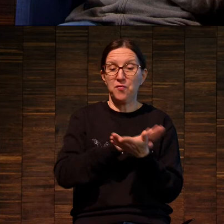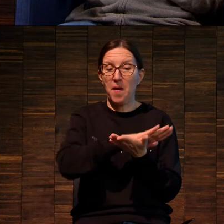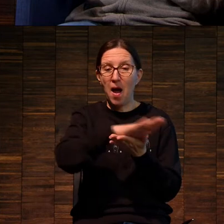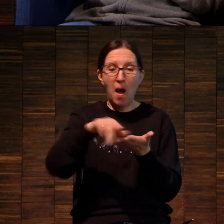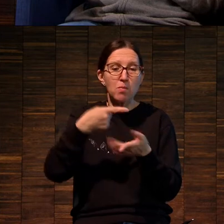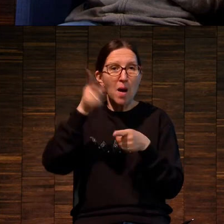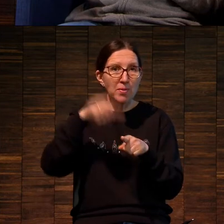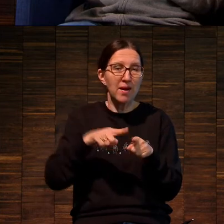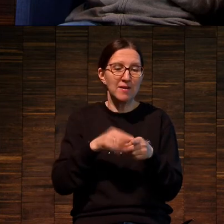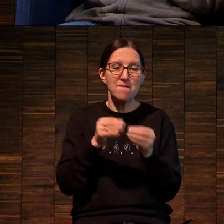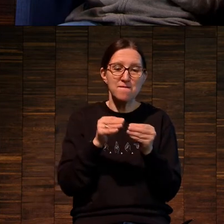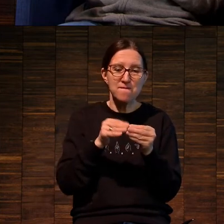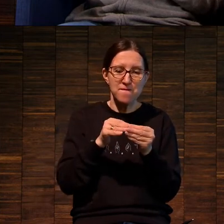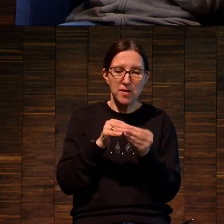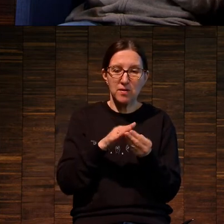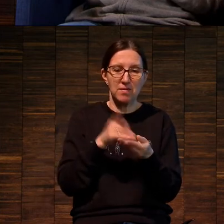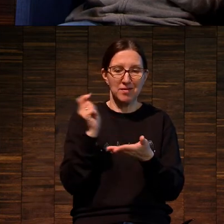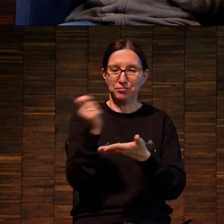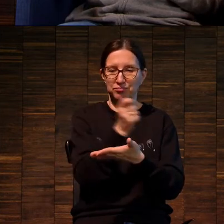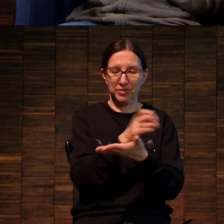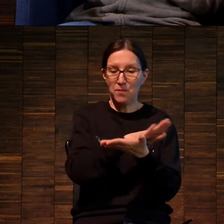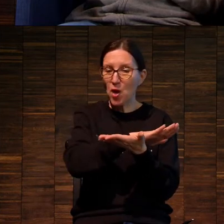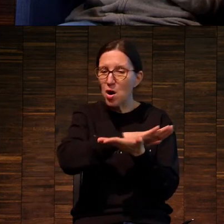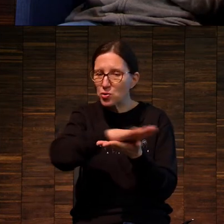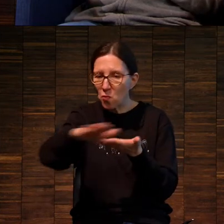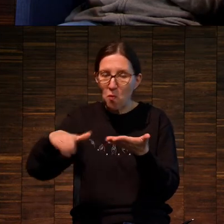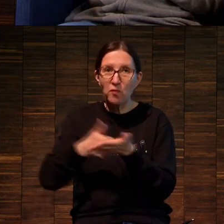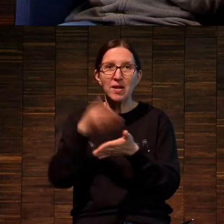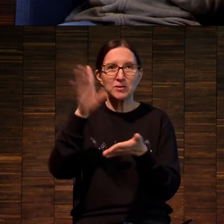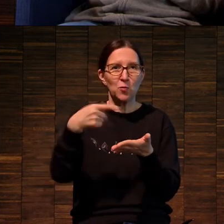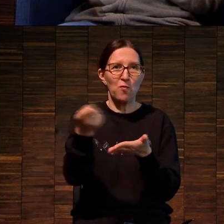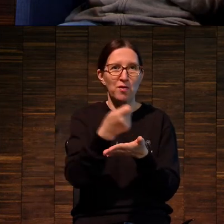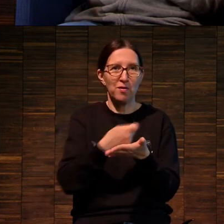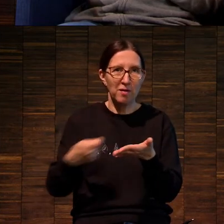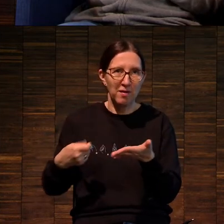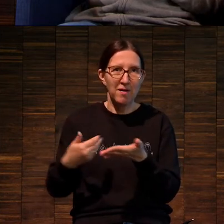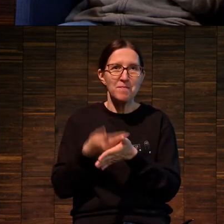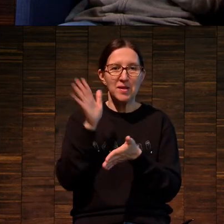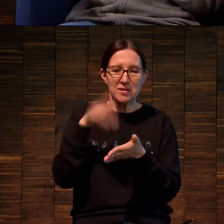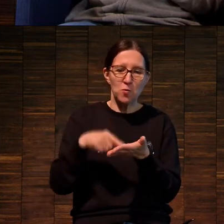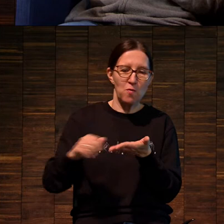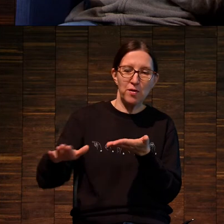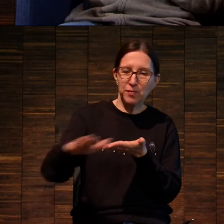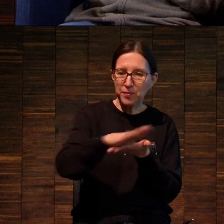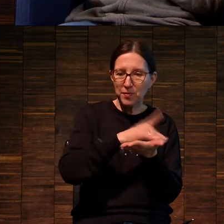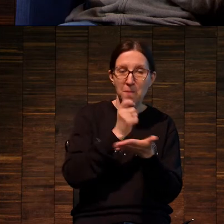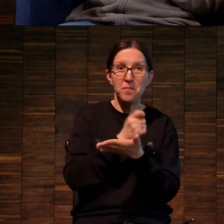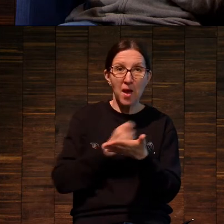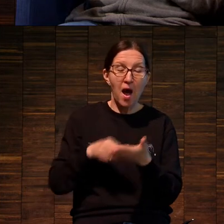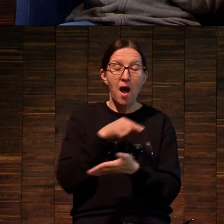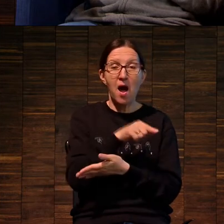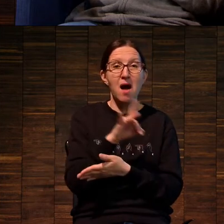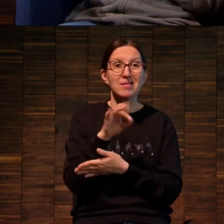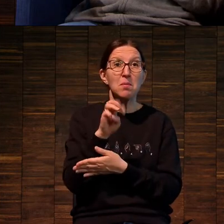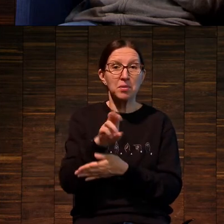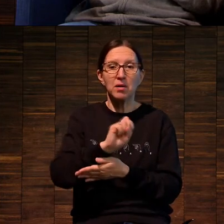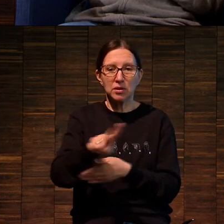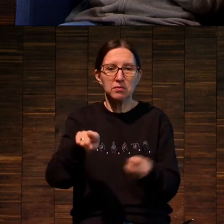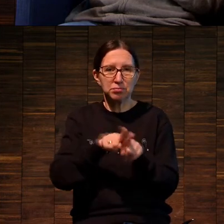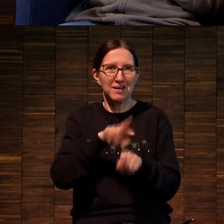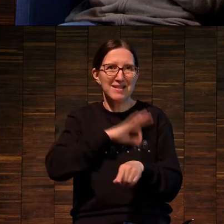то есть выгладить рисунок, убрать и заново нарисовать. И у Рембрандта появляются гравюры из нескольких состояний, когда